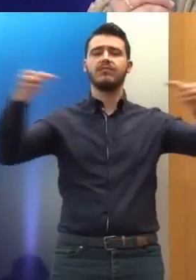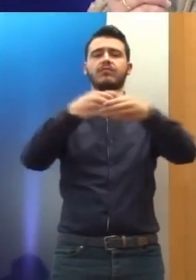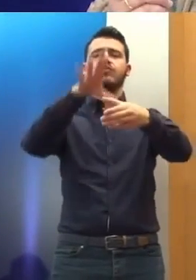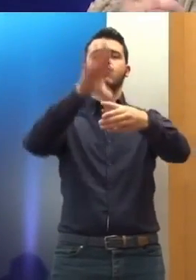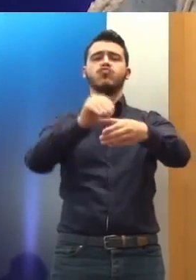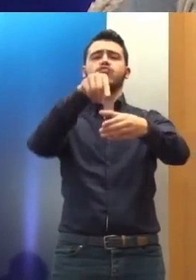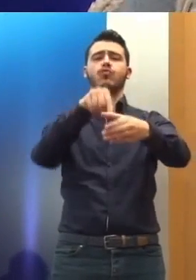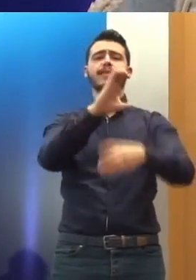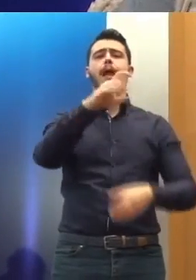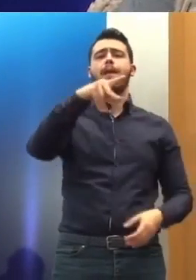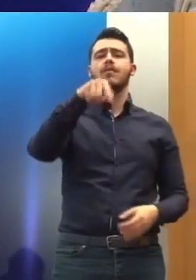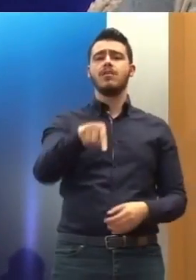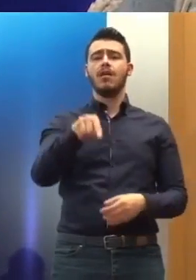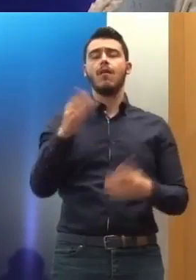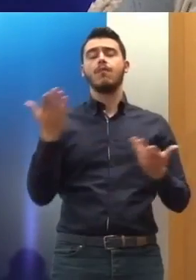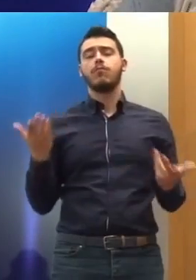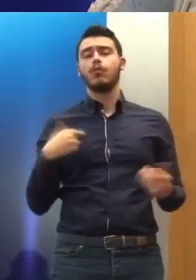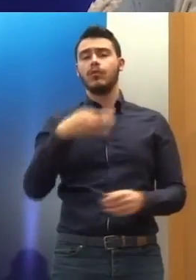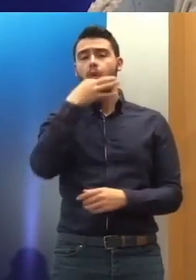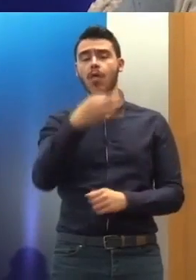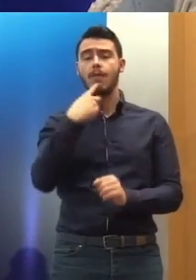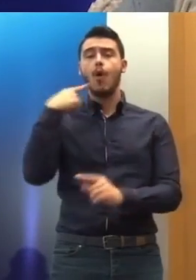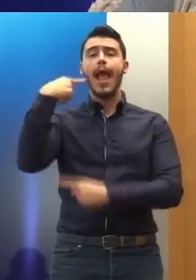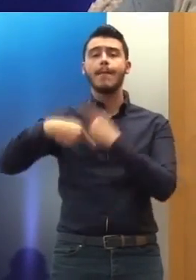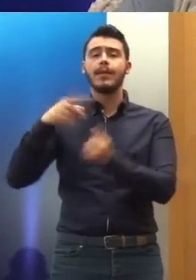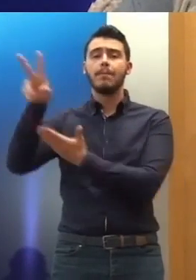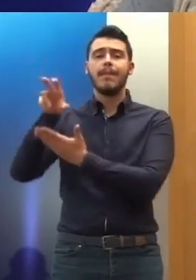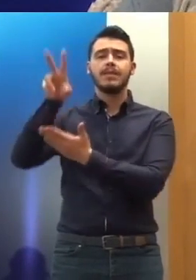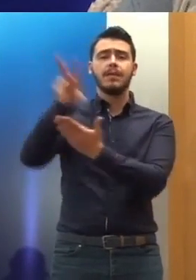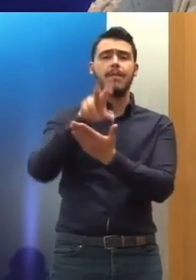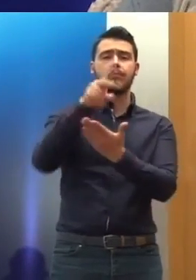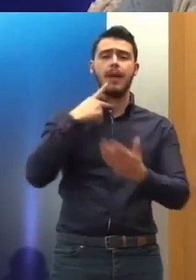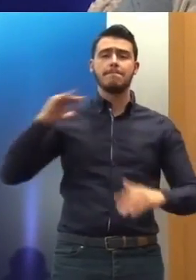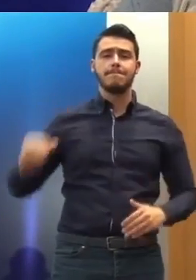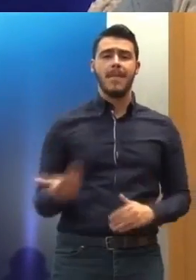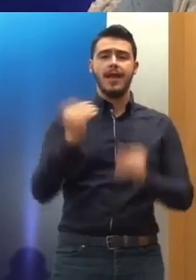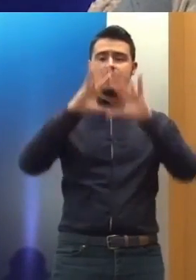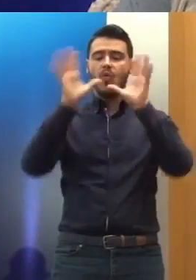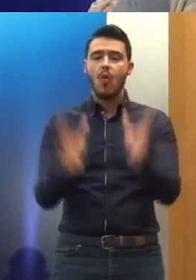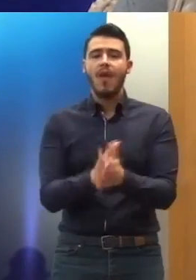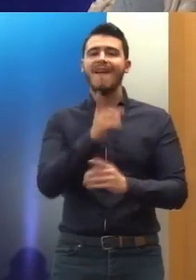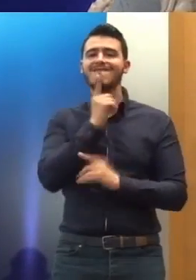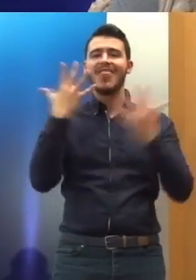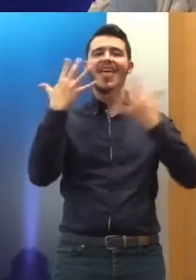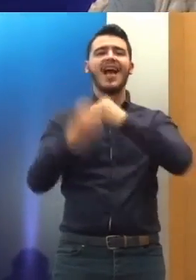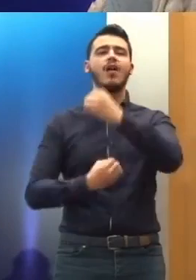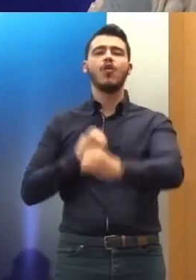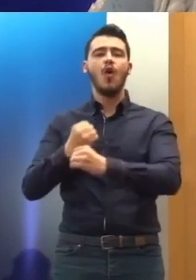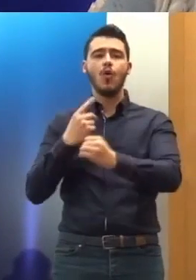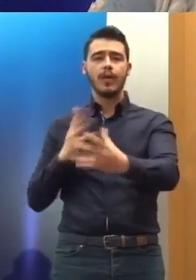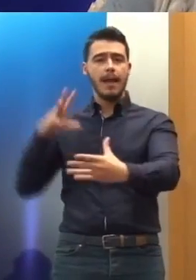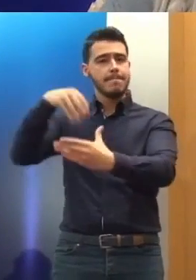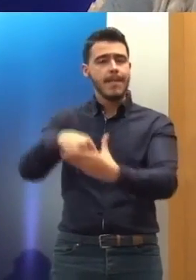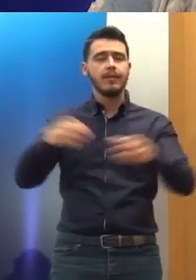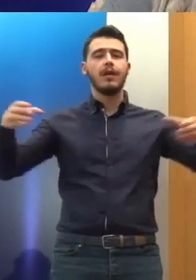Βέβαια, θα περιοριστώ, λοιπόν, στις εμπειρίες που είχα, που απέκτησα κατά τη διάρκεια, που εργάστηκα στο πλαίσιο αυτής